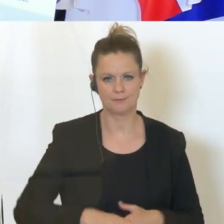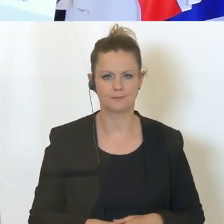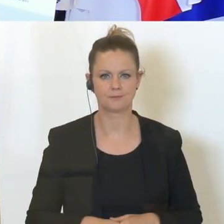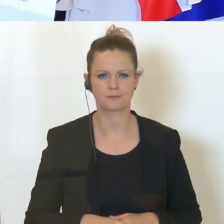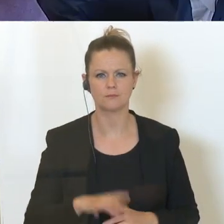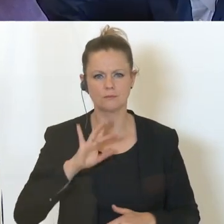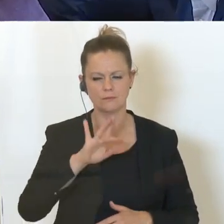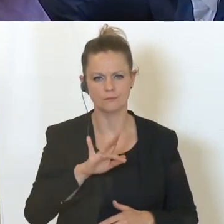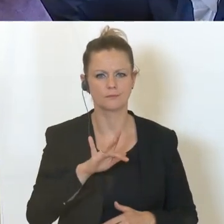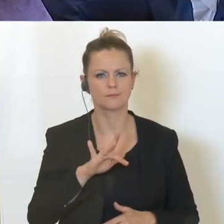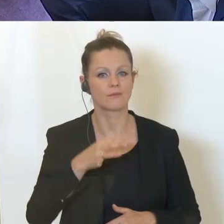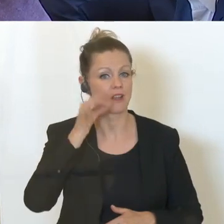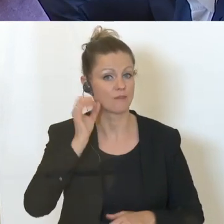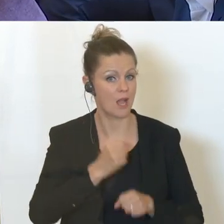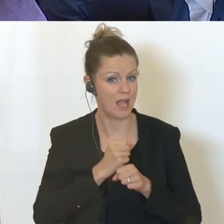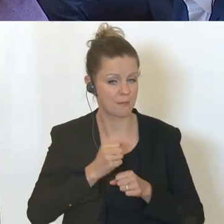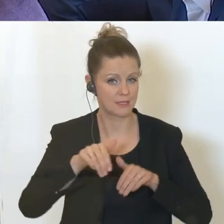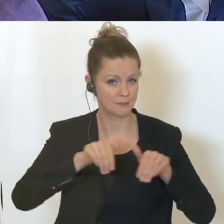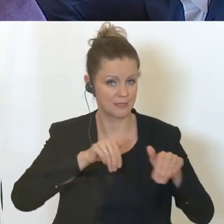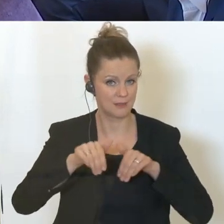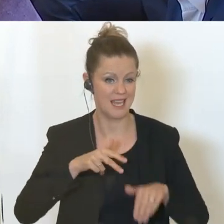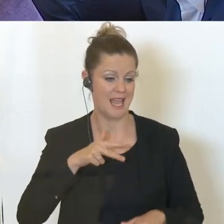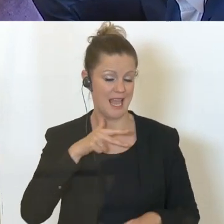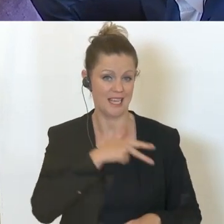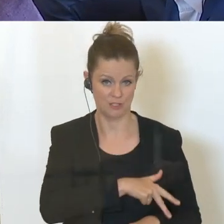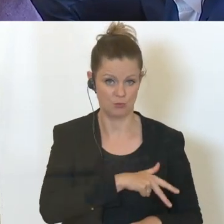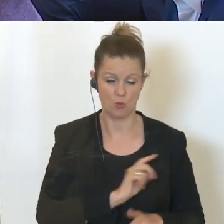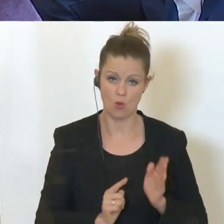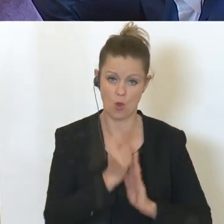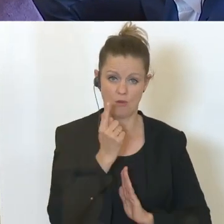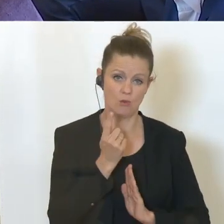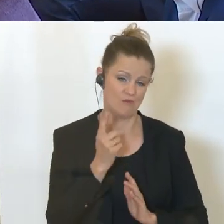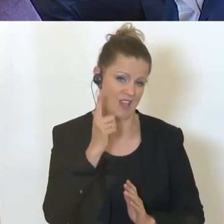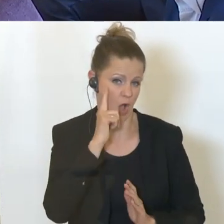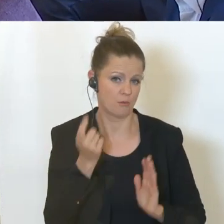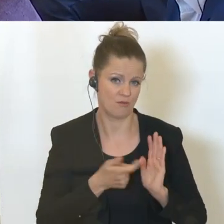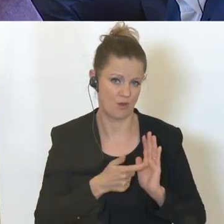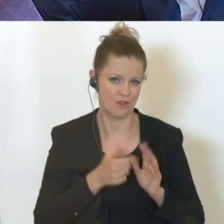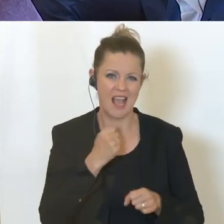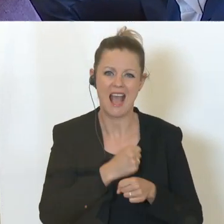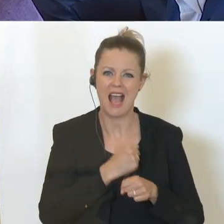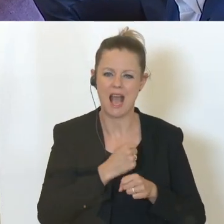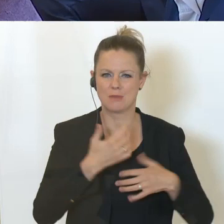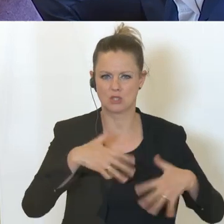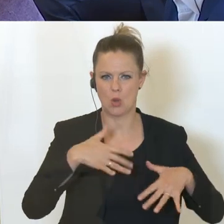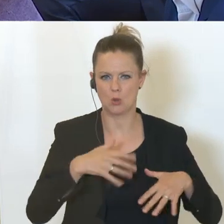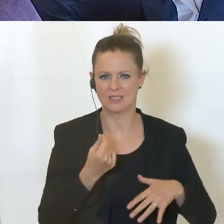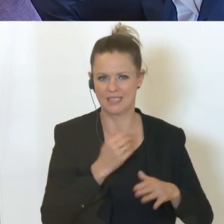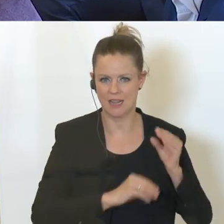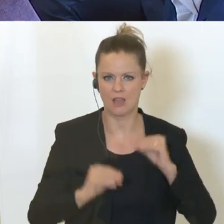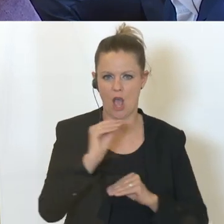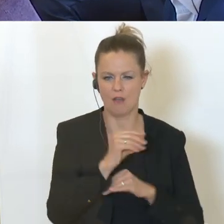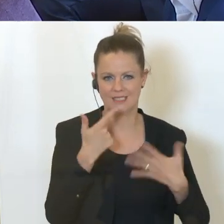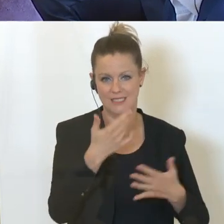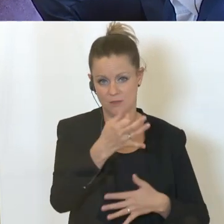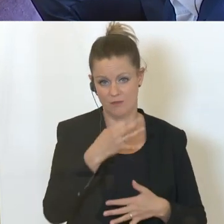Arbeitsministerin. Die SPÖ, eine der Forderungen, der Hauptforderungen ist, das Arbeitslosengeld auf 70 Prozent zu erhöhen,